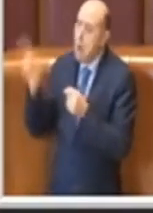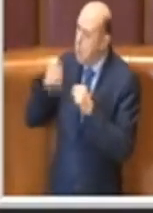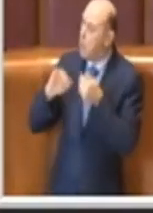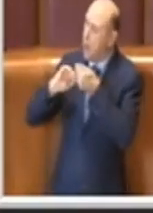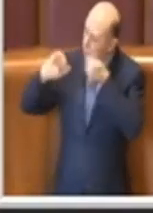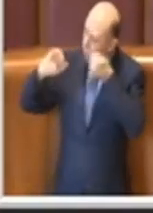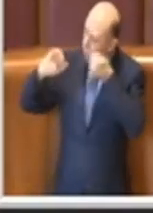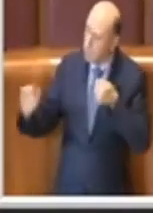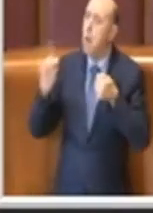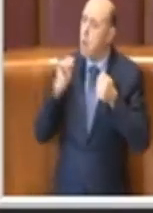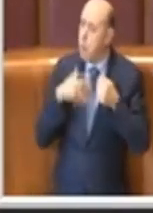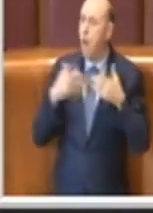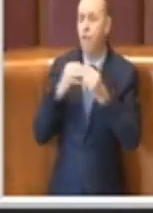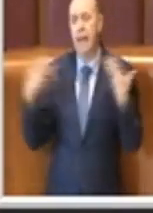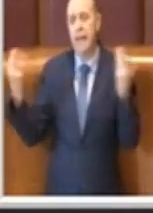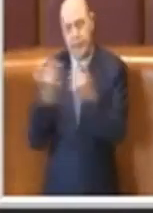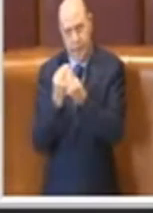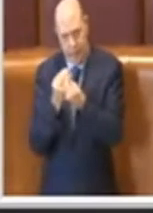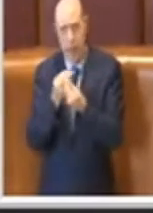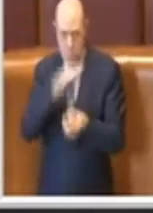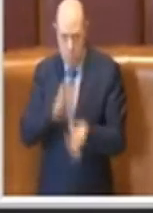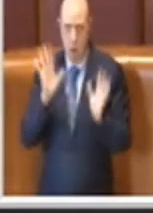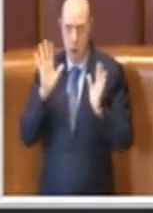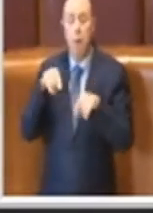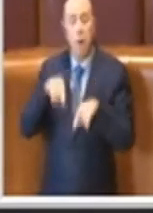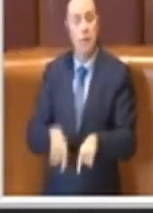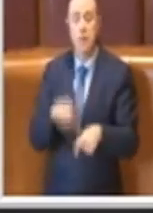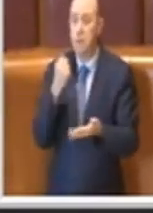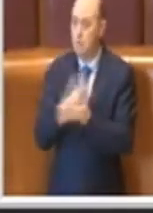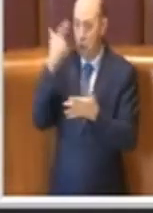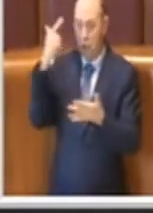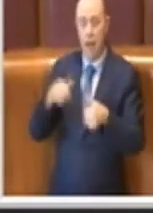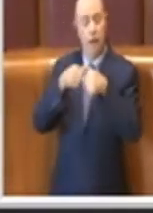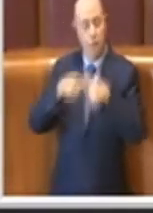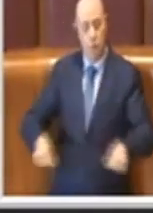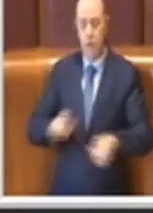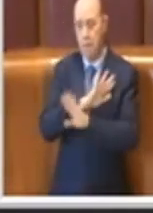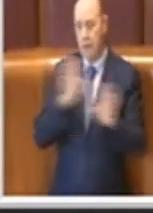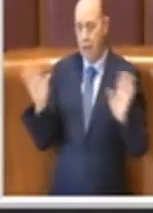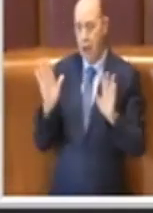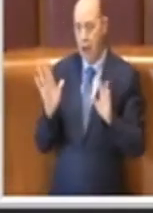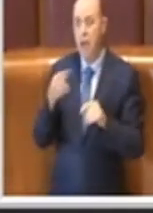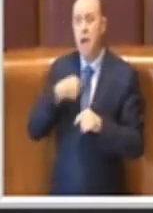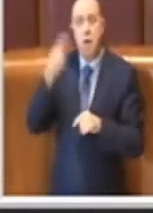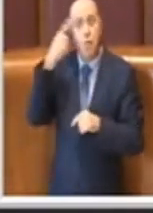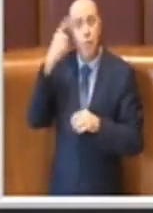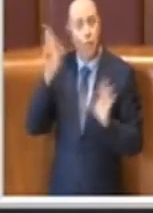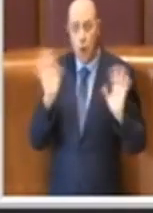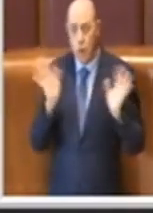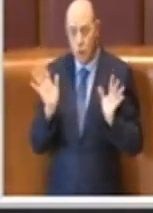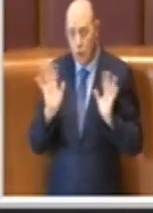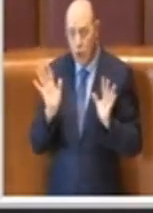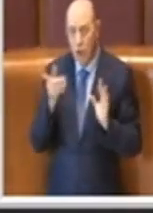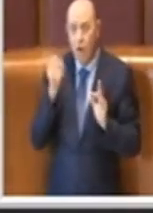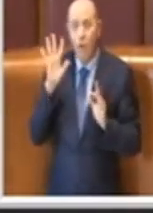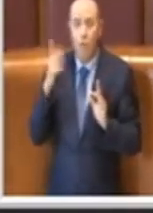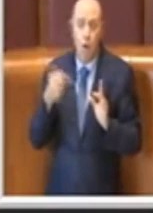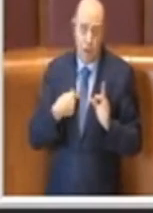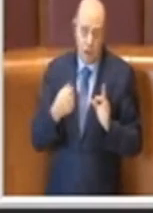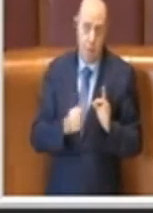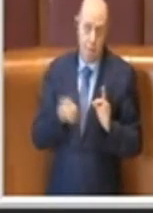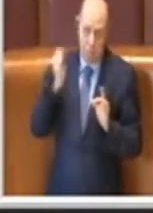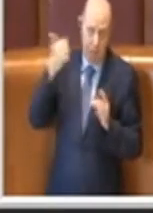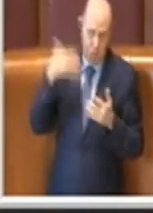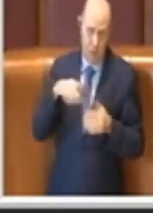in sinergia. Per me questo è fondamentale, quindi io non so, purtroppo ho parlato